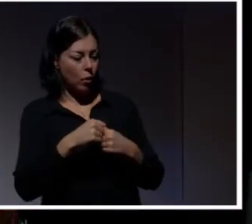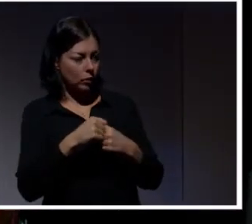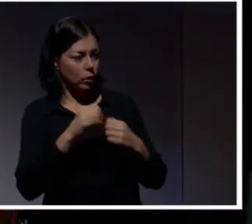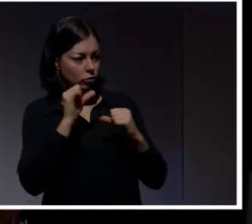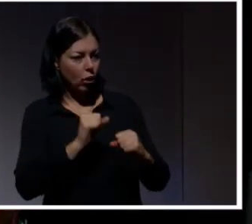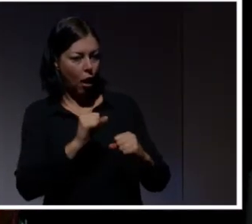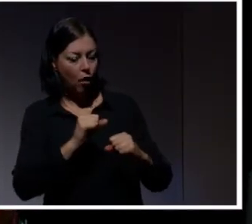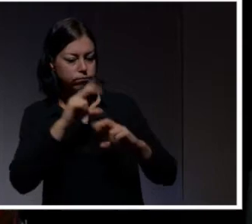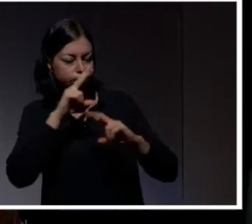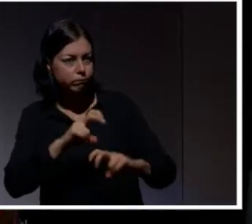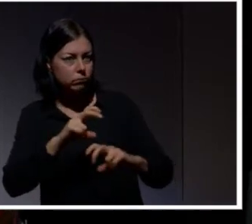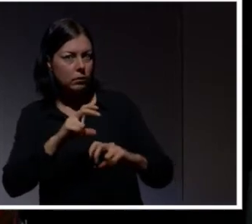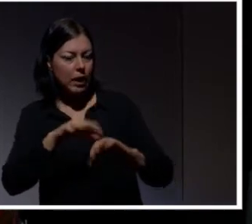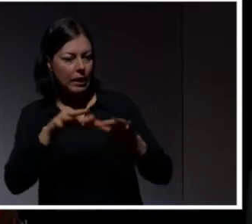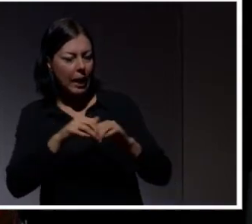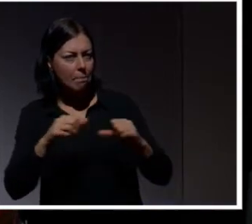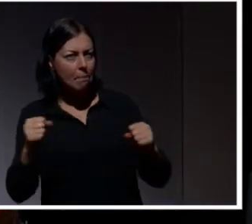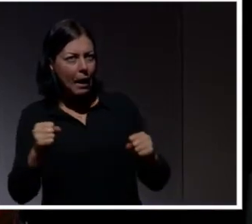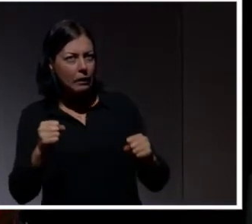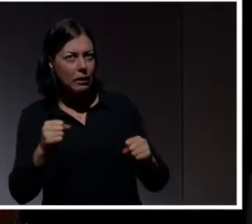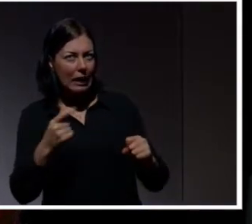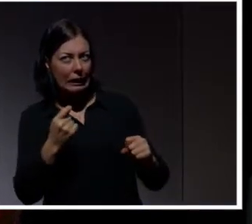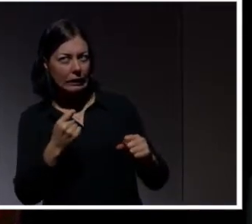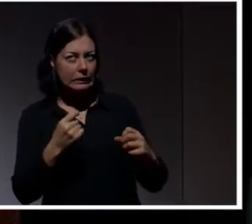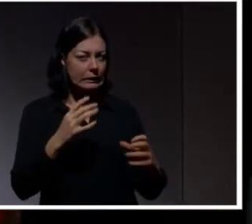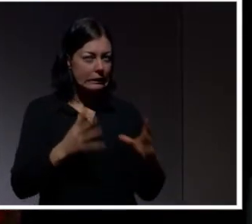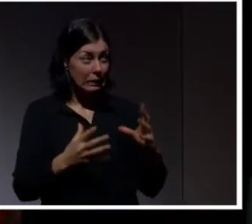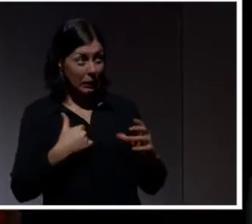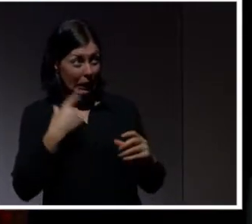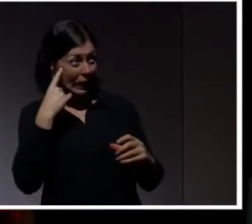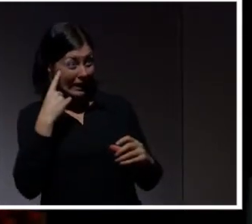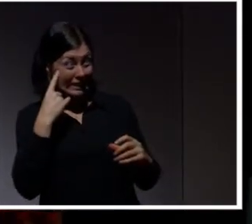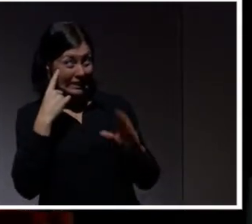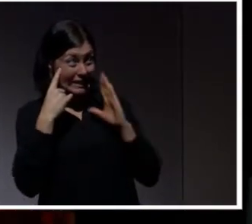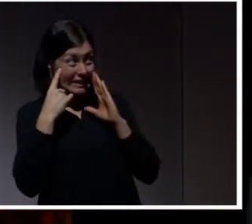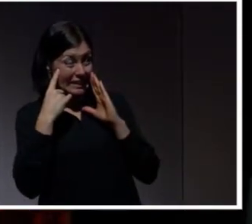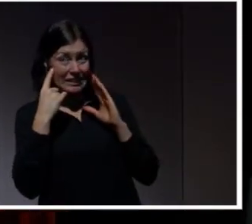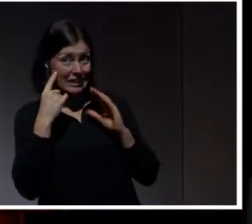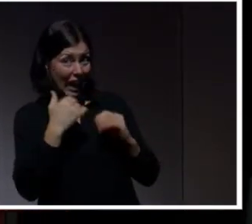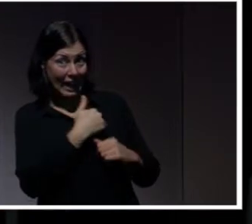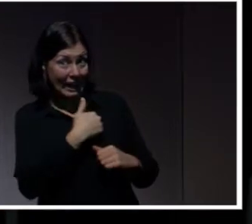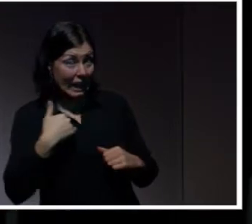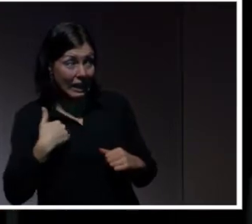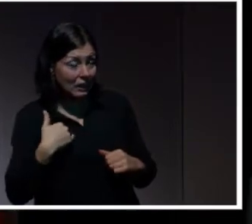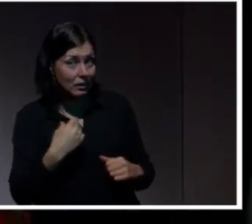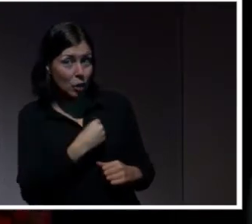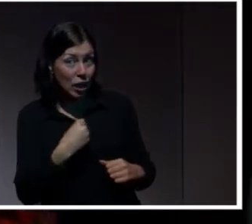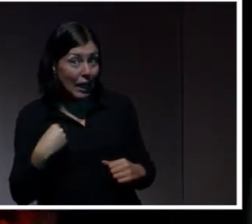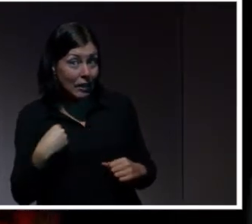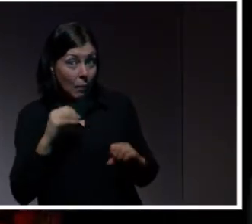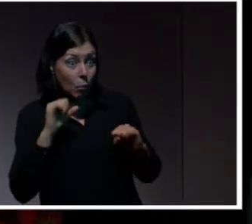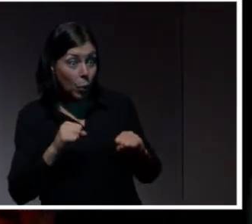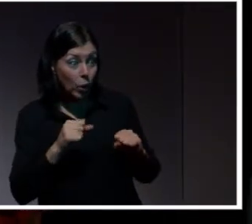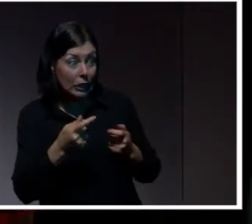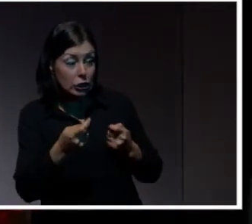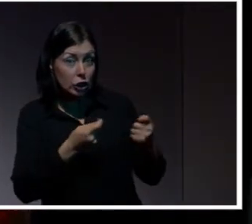Men nu tänker jag, det är en väldigt nordisk inställning. Men borde inte regeringen, borde inte myndigheterna styra upp det här med